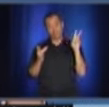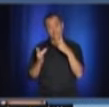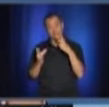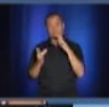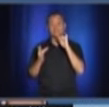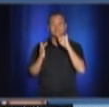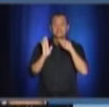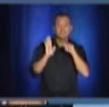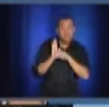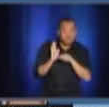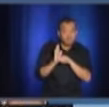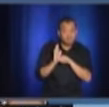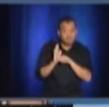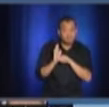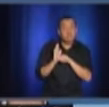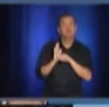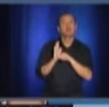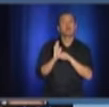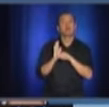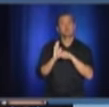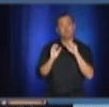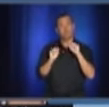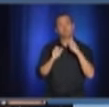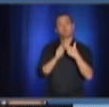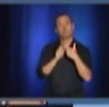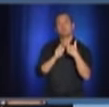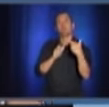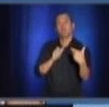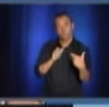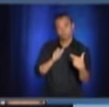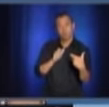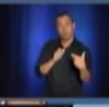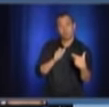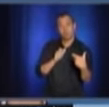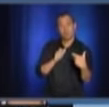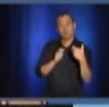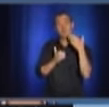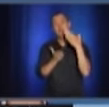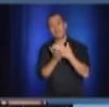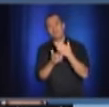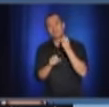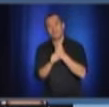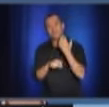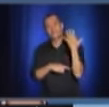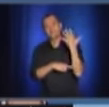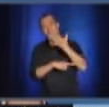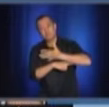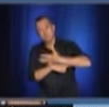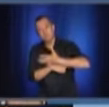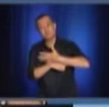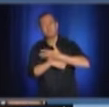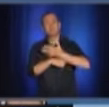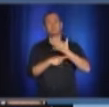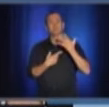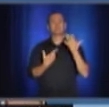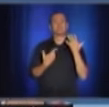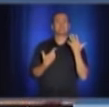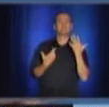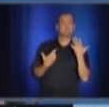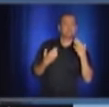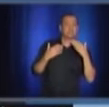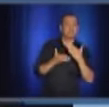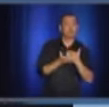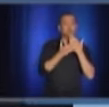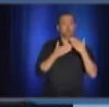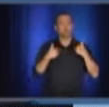temps, mais ce n pas acceptable parce que ces gens-là sont arrêtés pendant cinq jours. Et puis toute la question des ressources humaines, puis ça,'est un